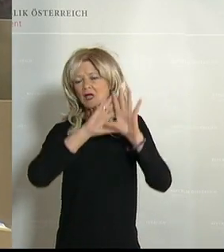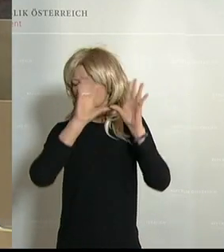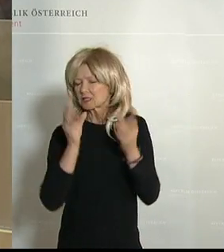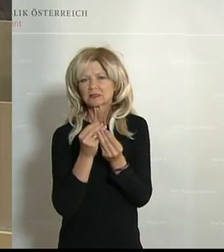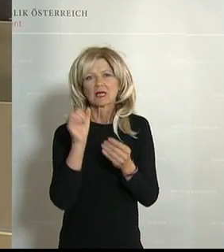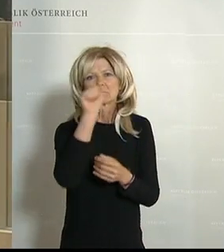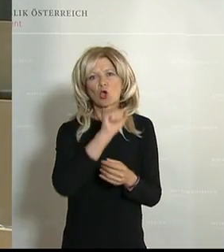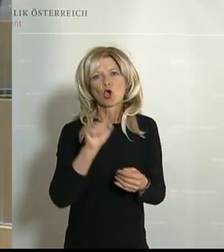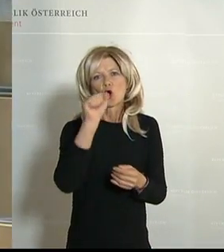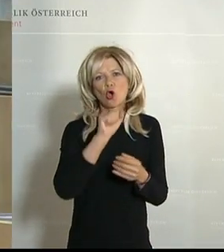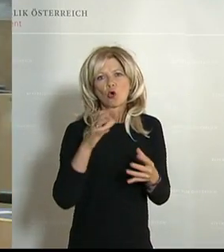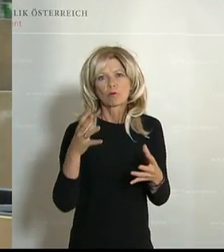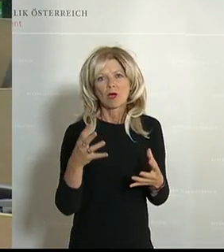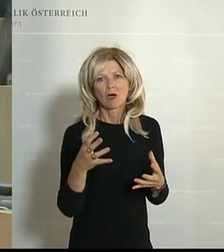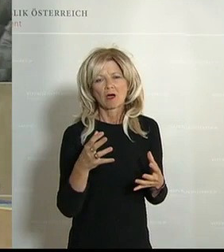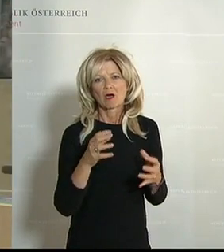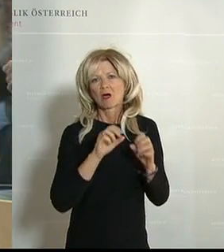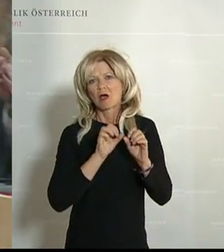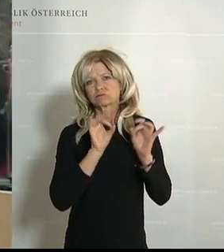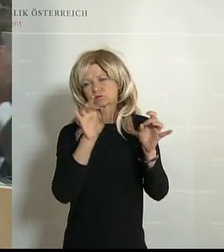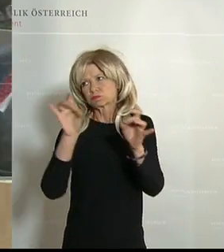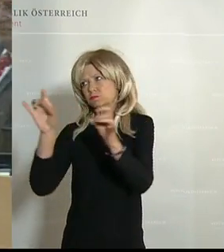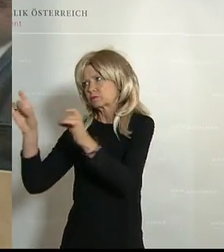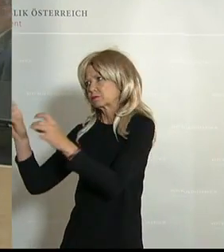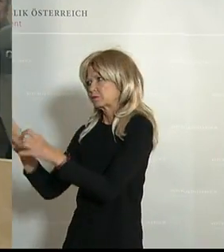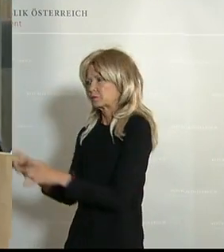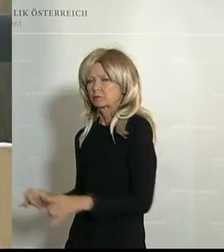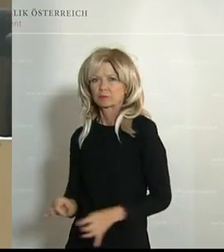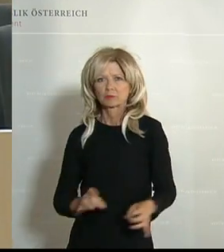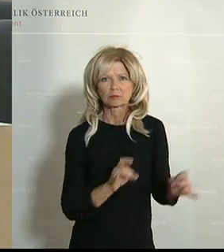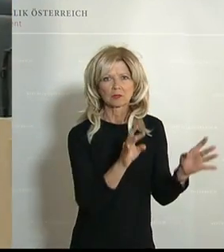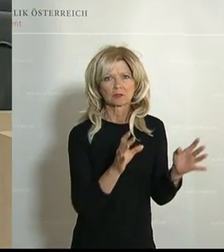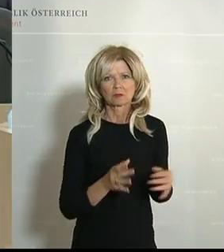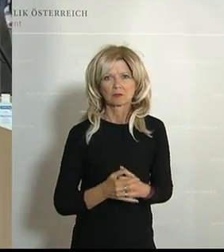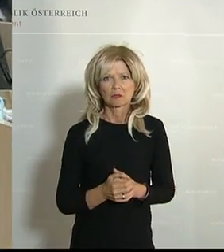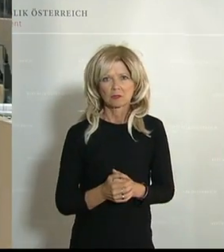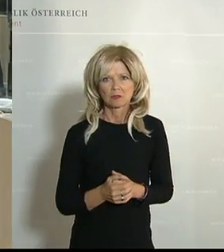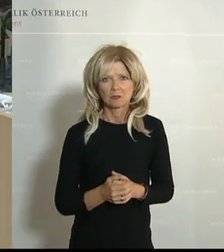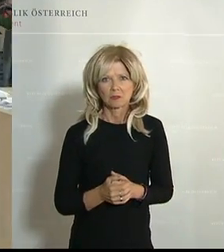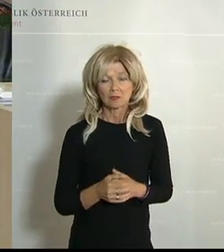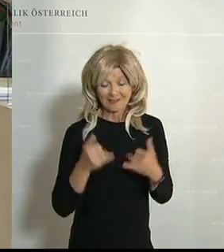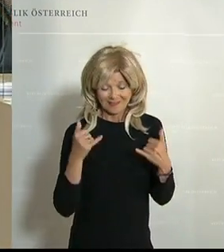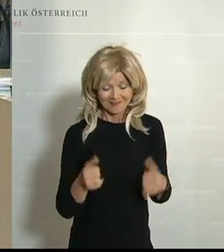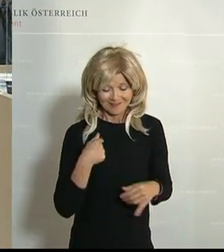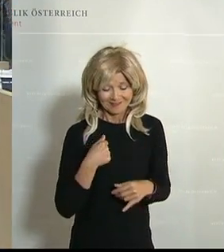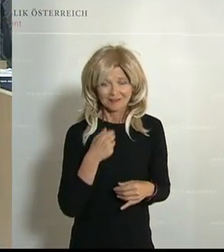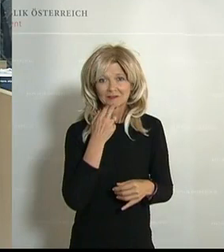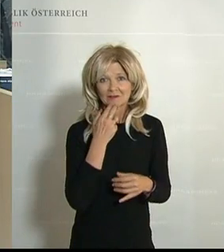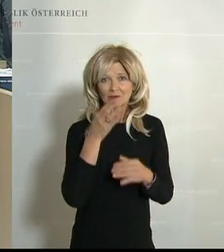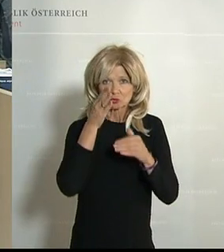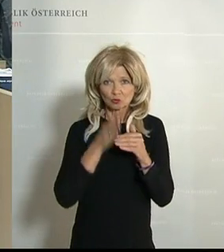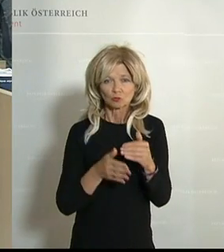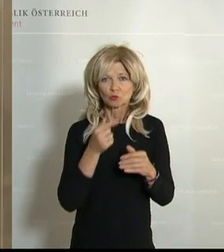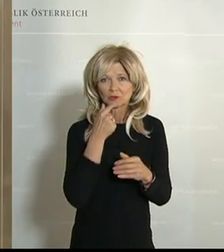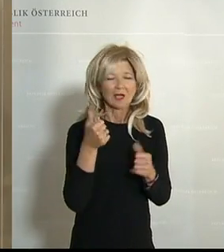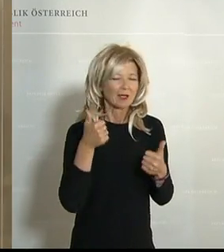Und jetzt, und lassen Sie mich zum Schluss kommen und zu einem ganz wichtigen Punkt,